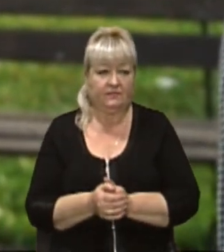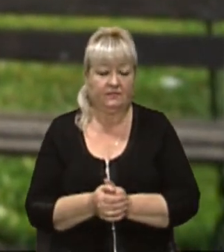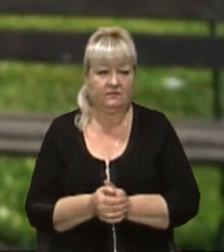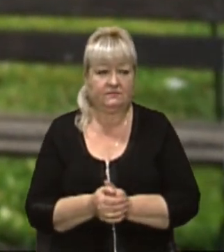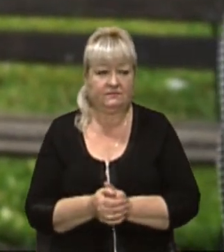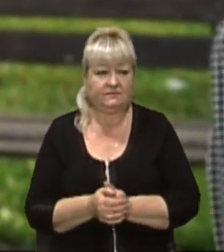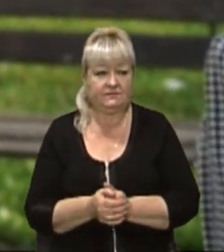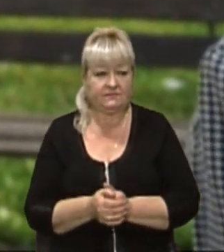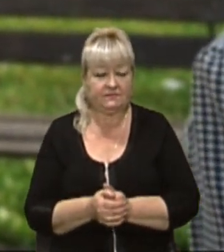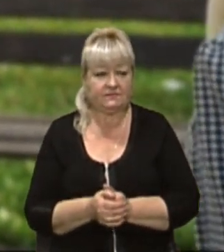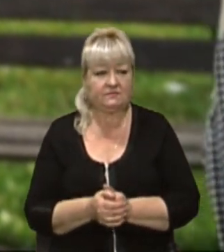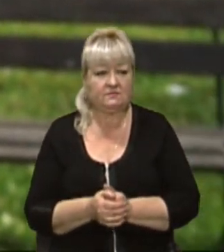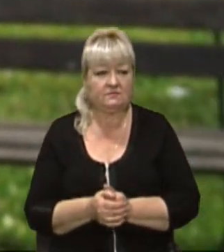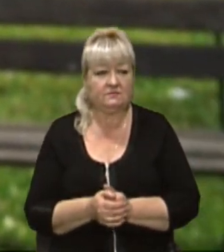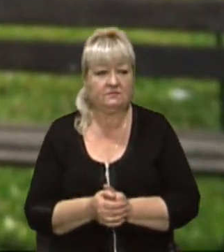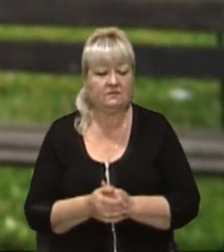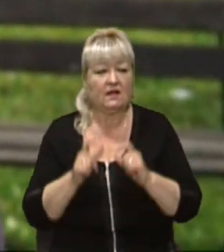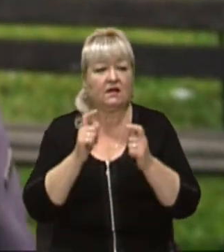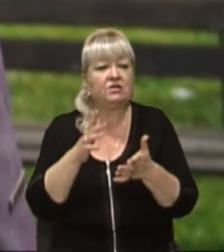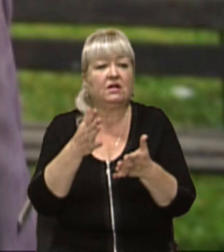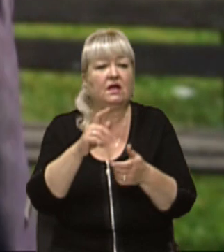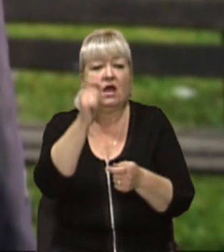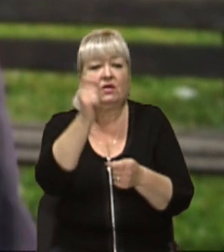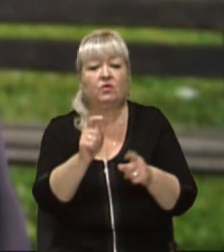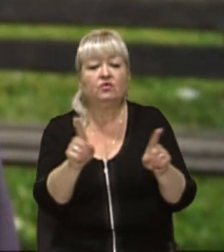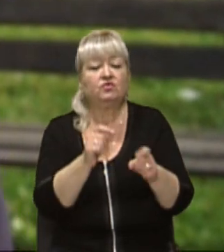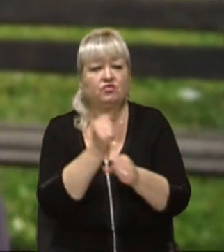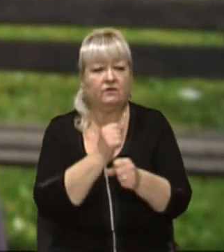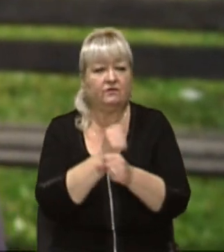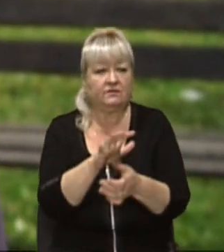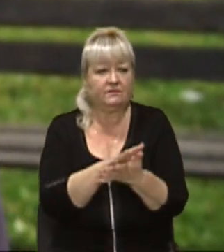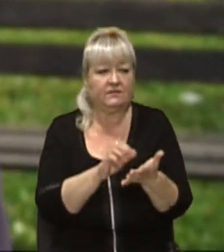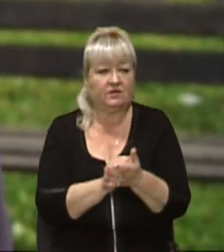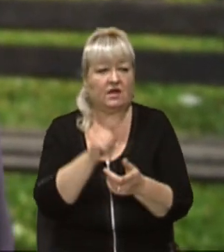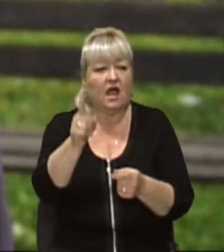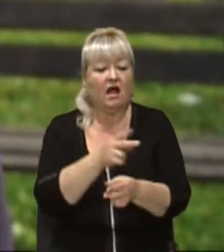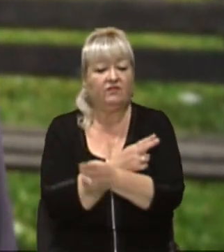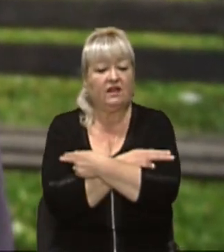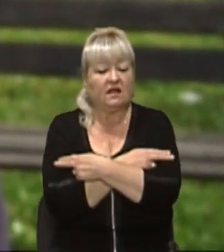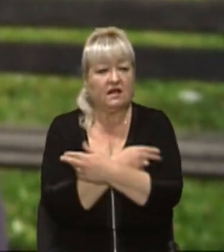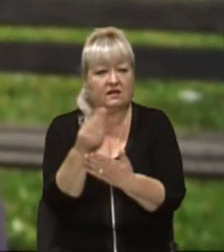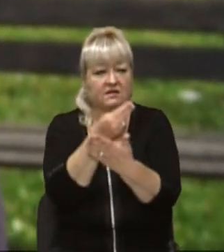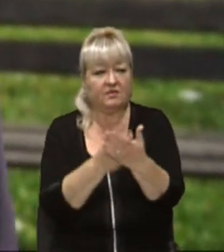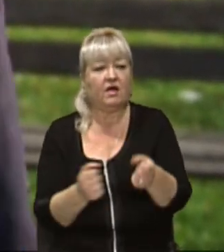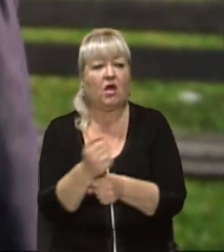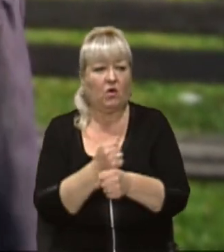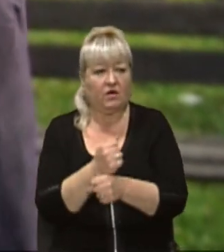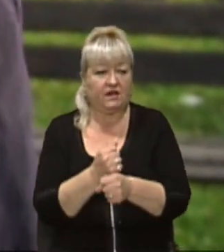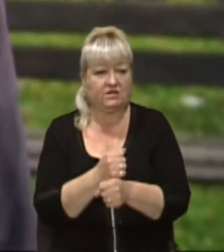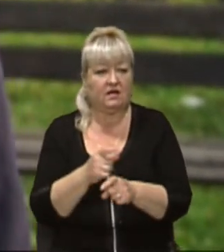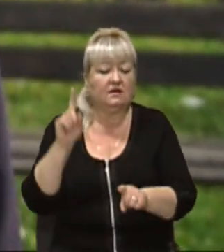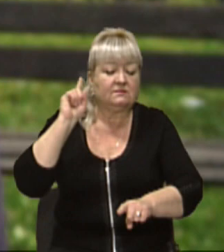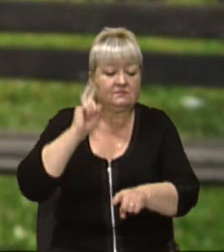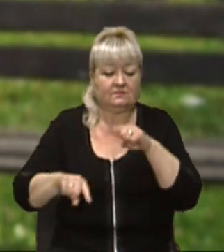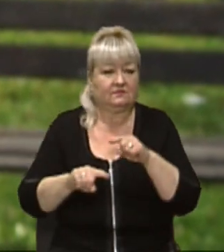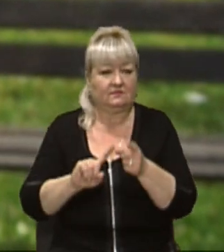Глиб на художників, що ви наробили, а вони від тінок ангелом коричніми замалювали. Що ви краєно робили? Моментально